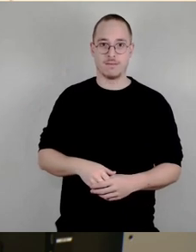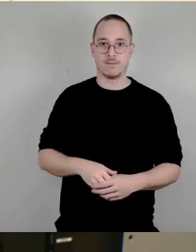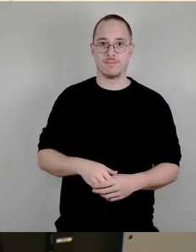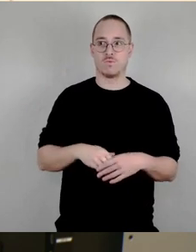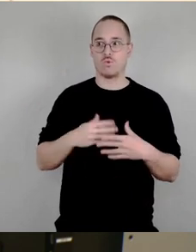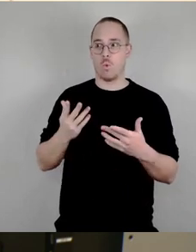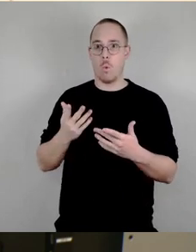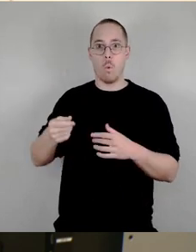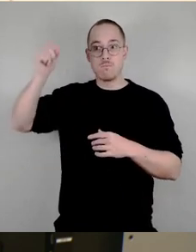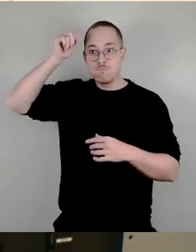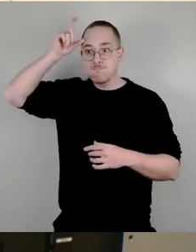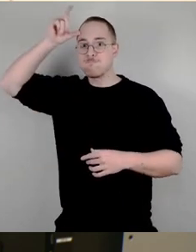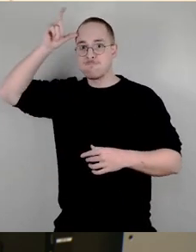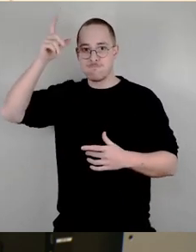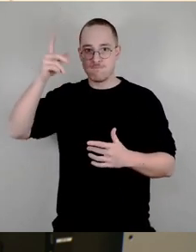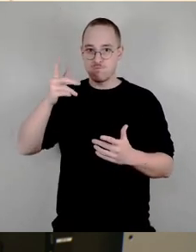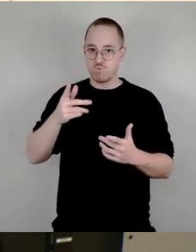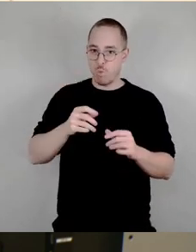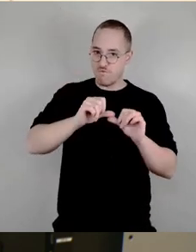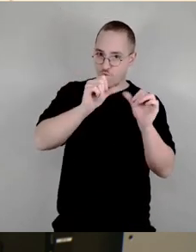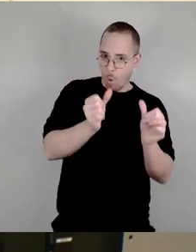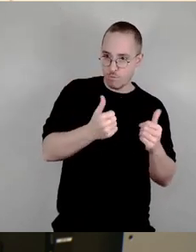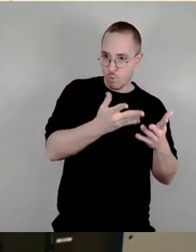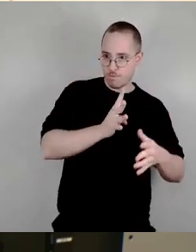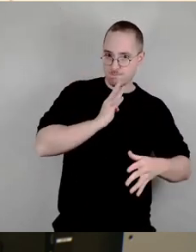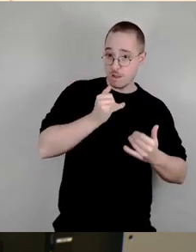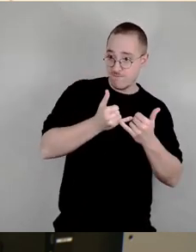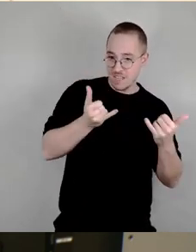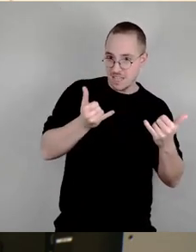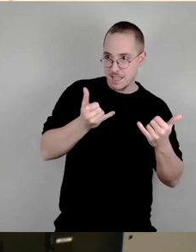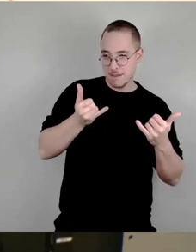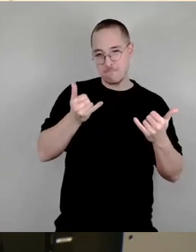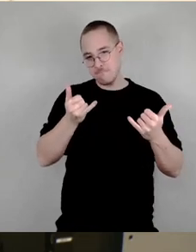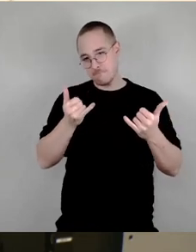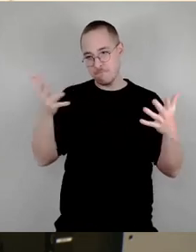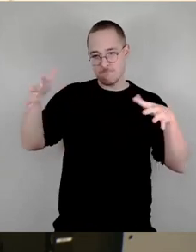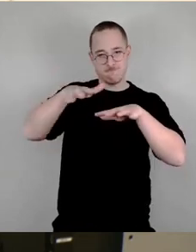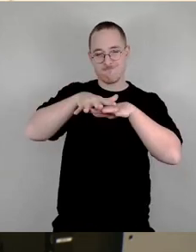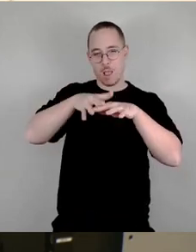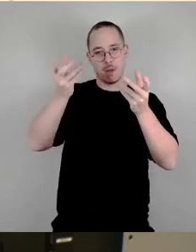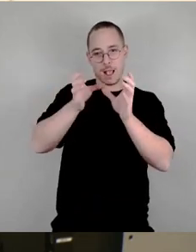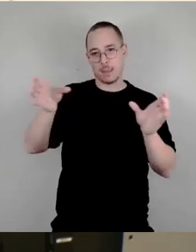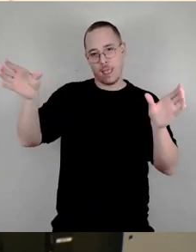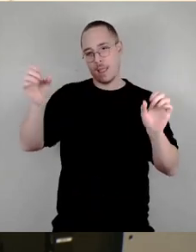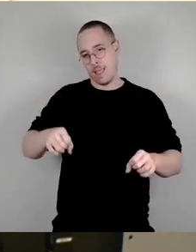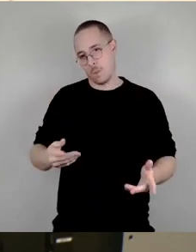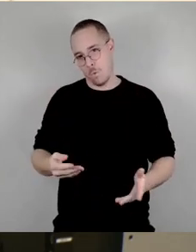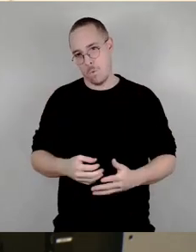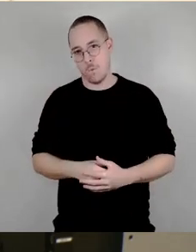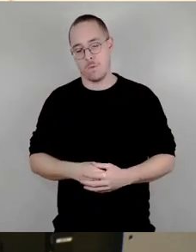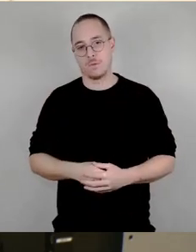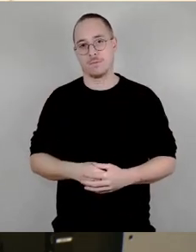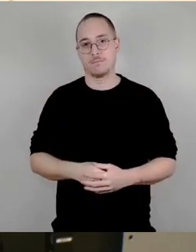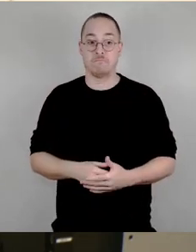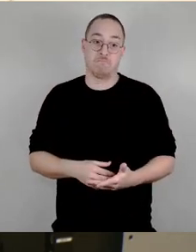Übereinstimmung bringend erkennt Besonders da, man selber schlichten Gemüts ist Aber hier irrt er sich Da